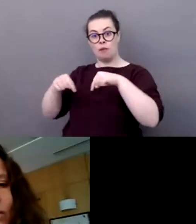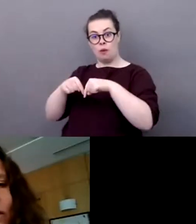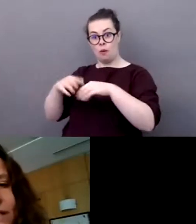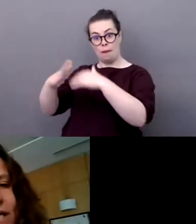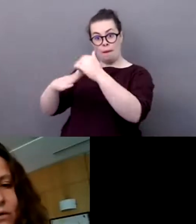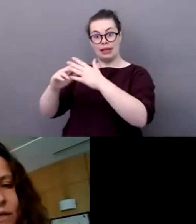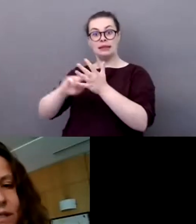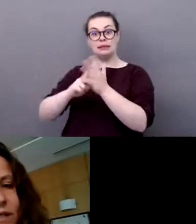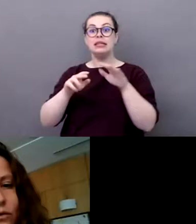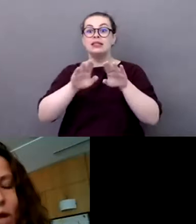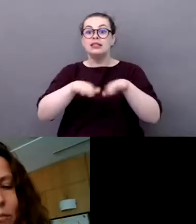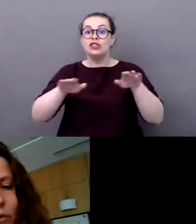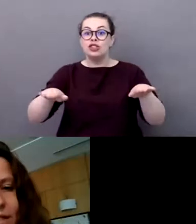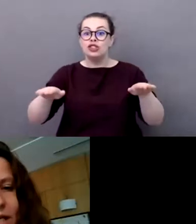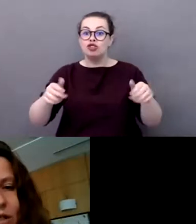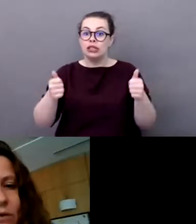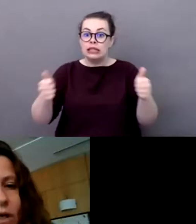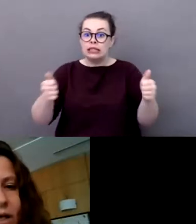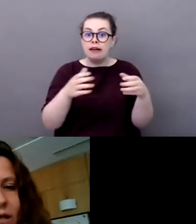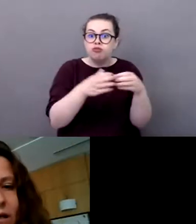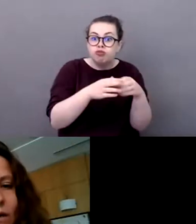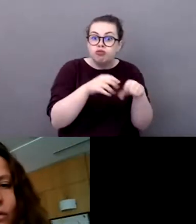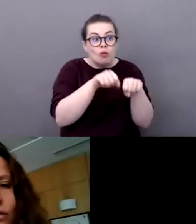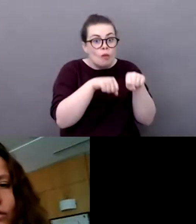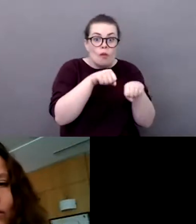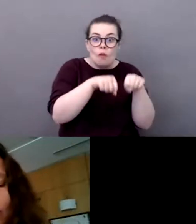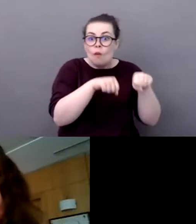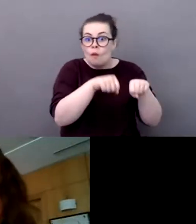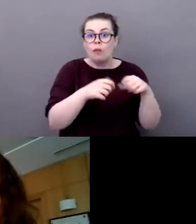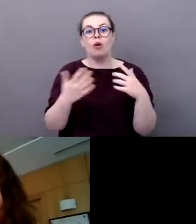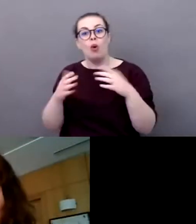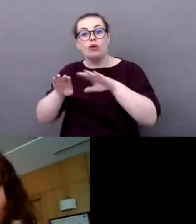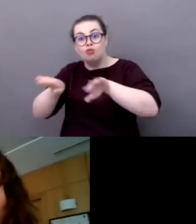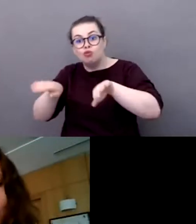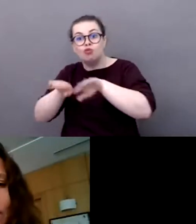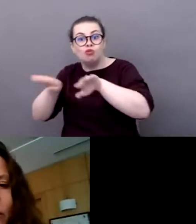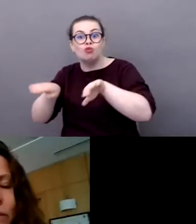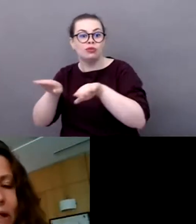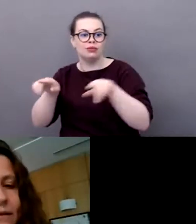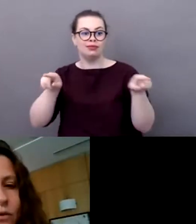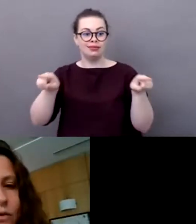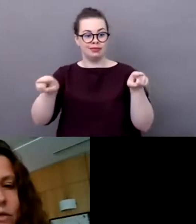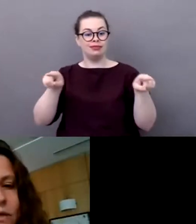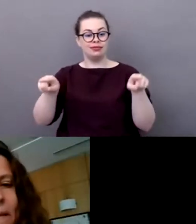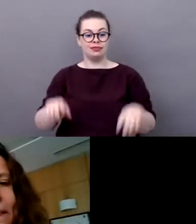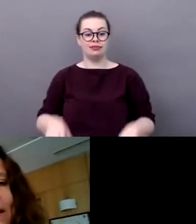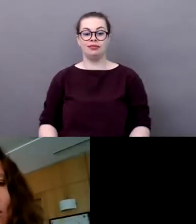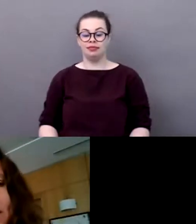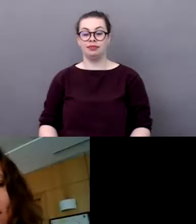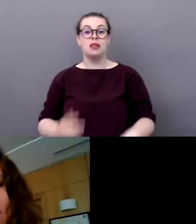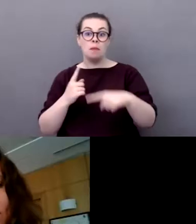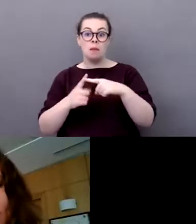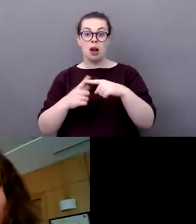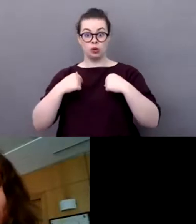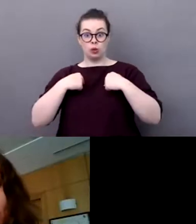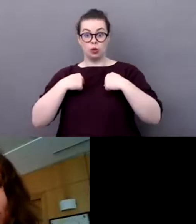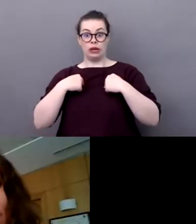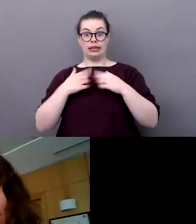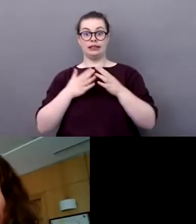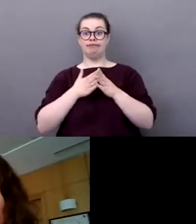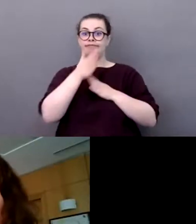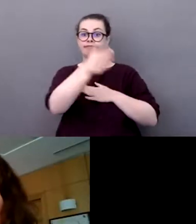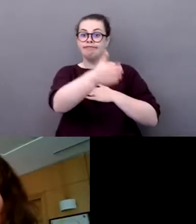envisage aussi tout l'apprentissage théorique autour du cycle de l'eau, autour des mobilités douces. Comme ça, c'est